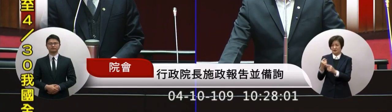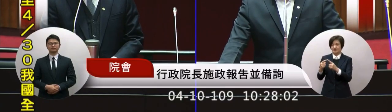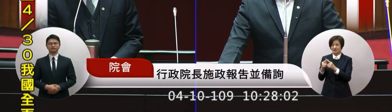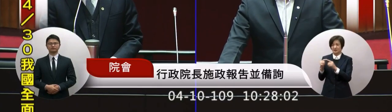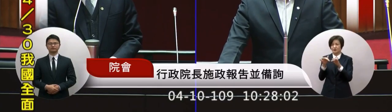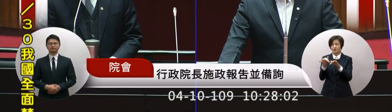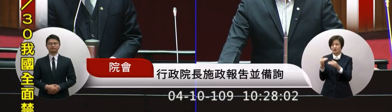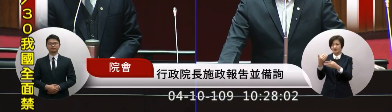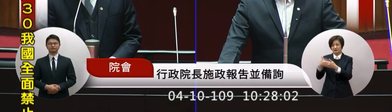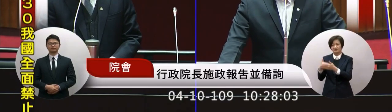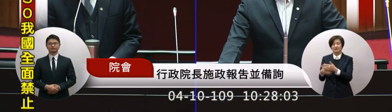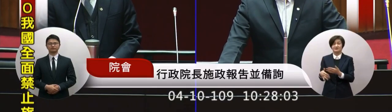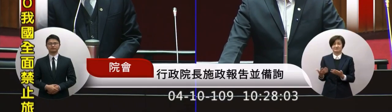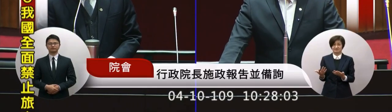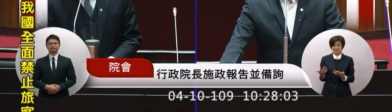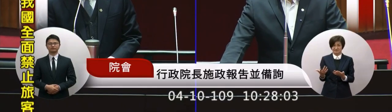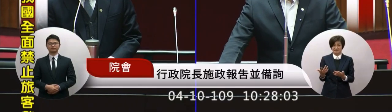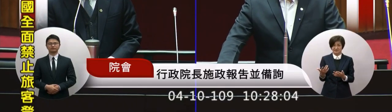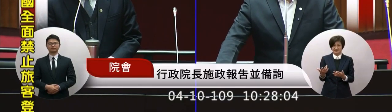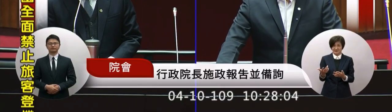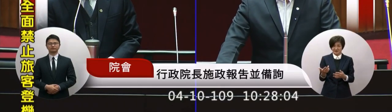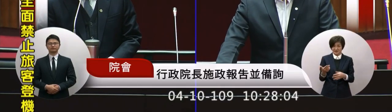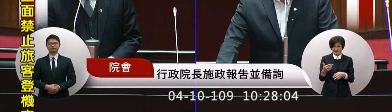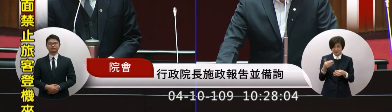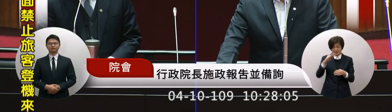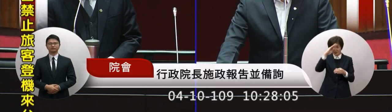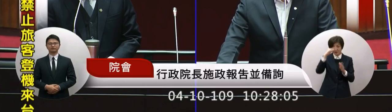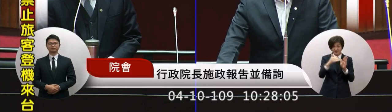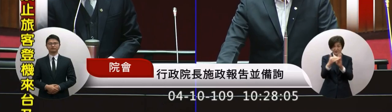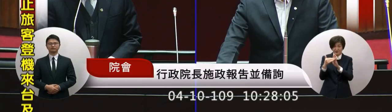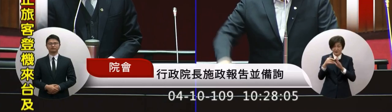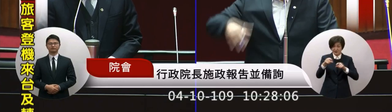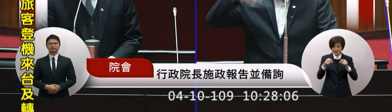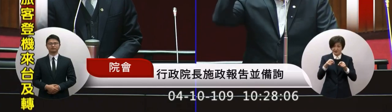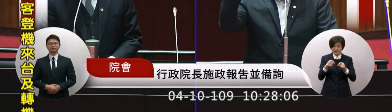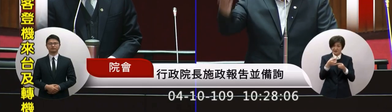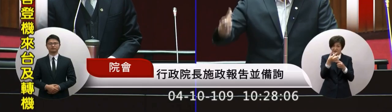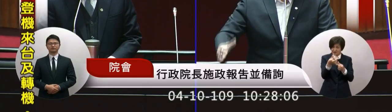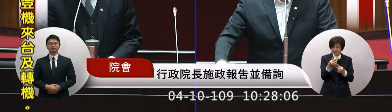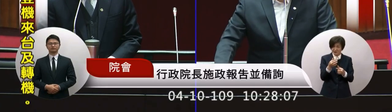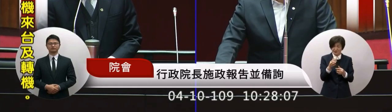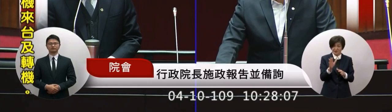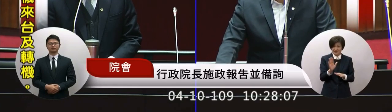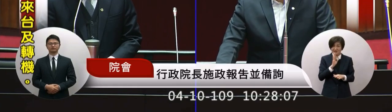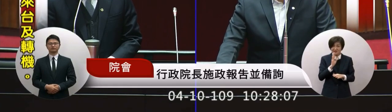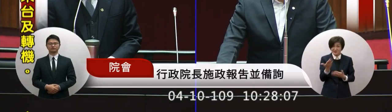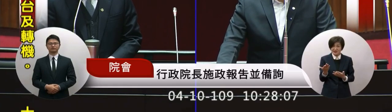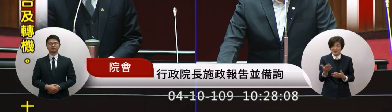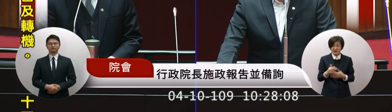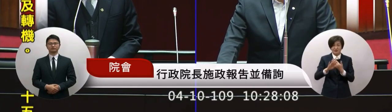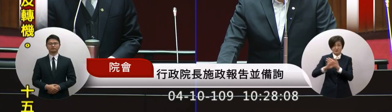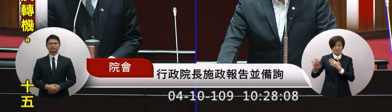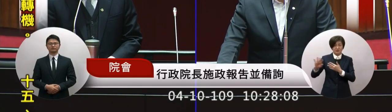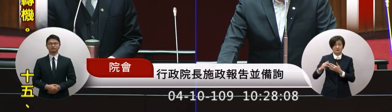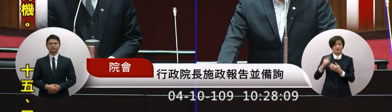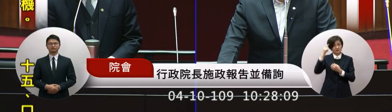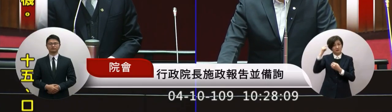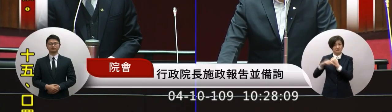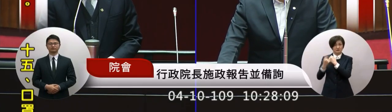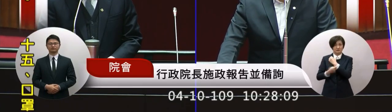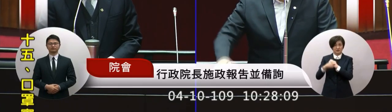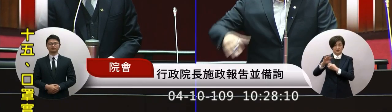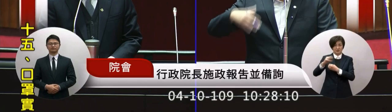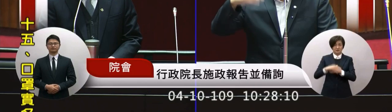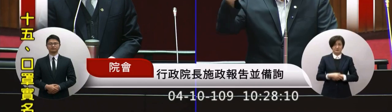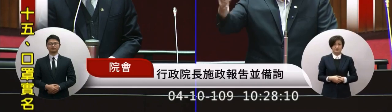方式這樣子是不是一個很好的防禦措施呢院長有沒有其他的一個想法來控制這個